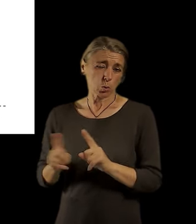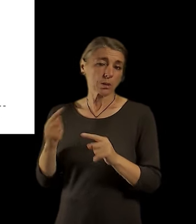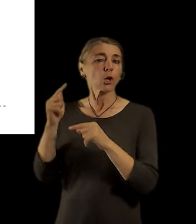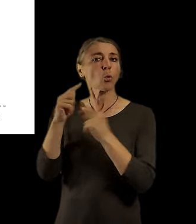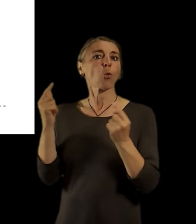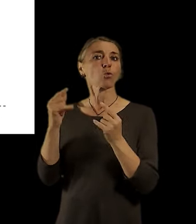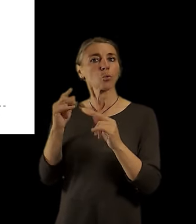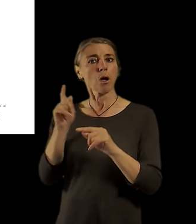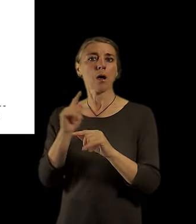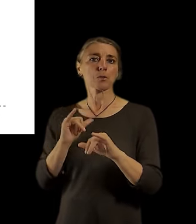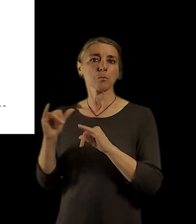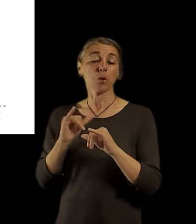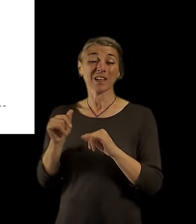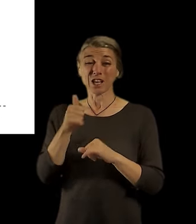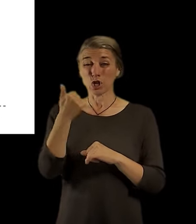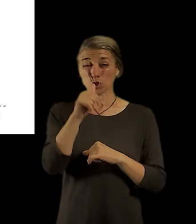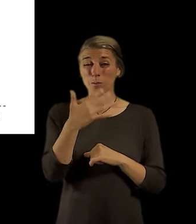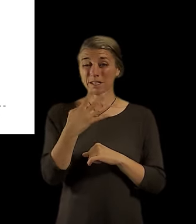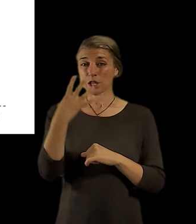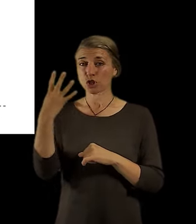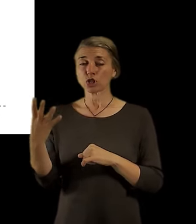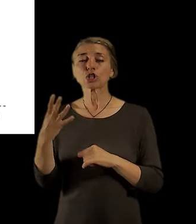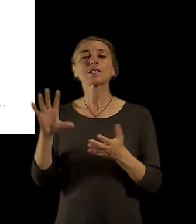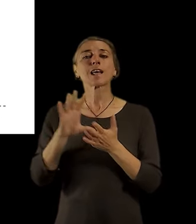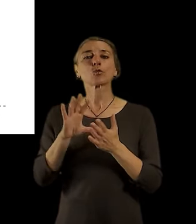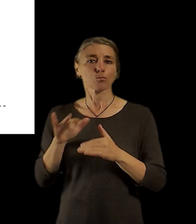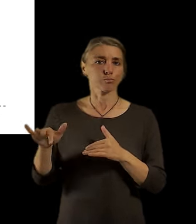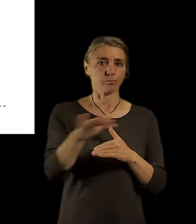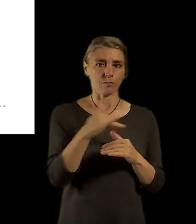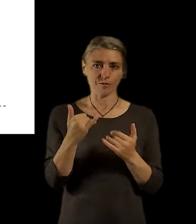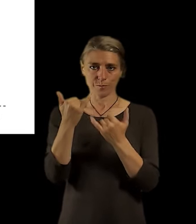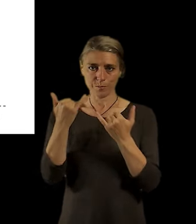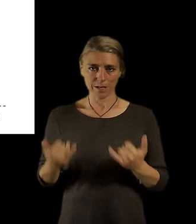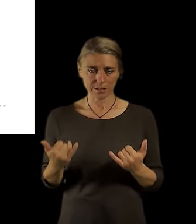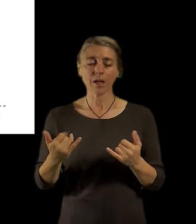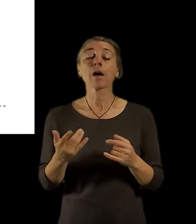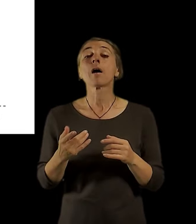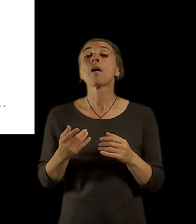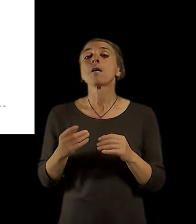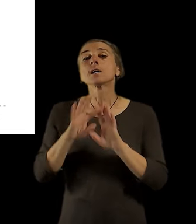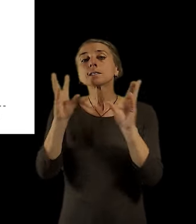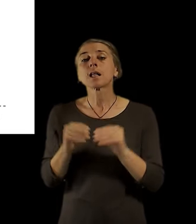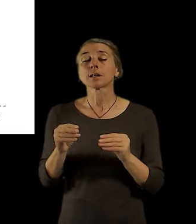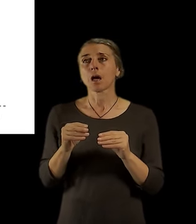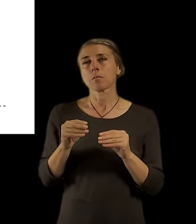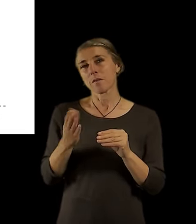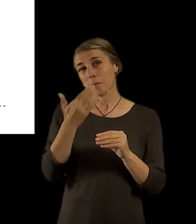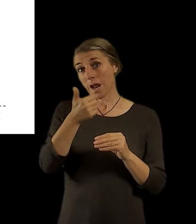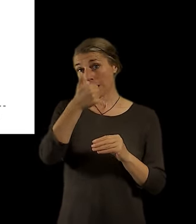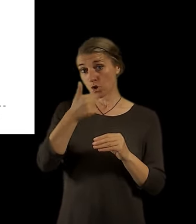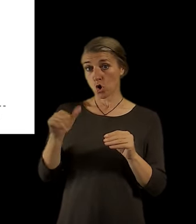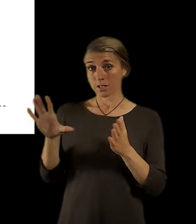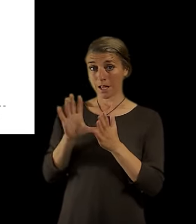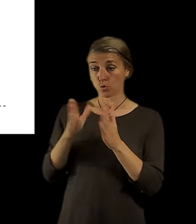že v Praze je současně 154 komunitní center a v současné době máme 8 tisíc obyvatel na jedno komunitní